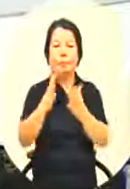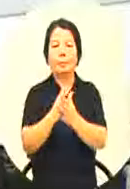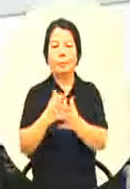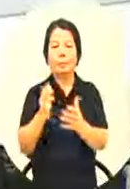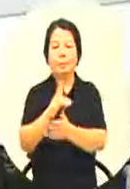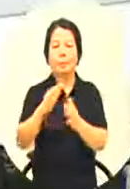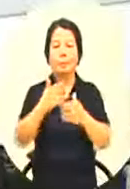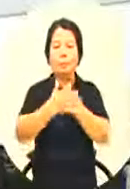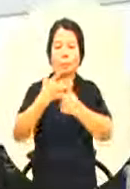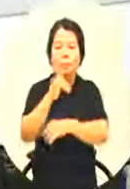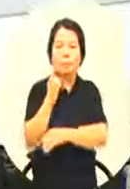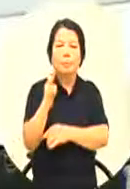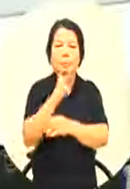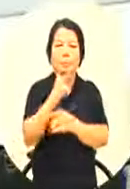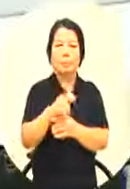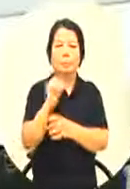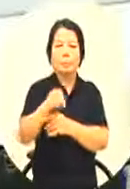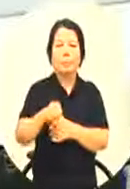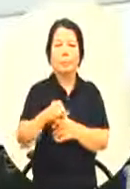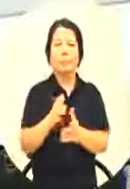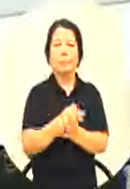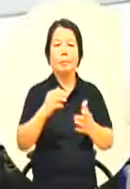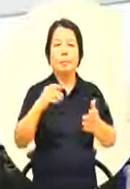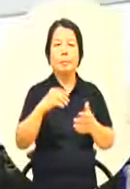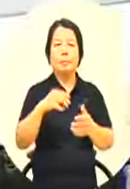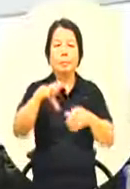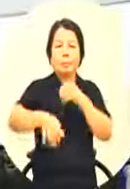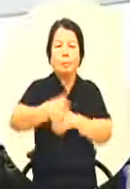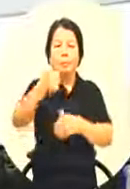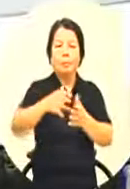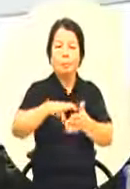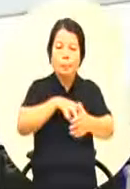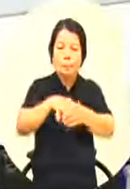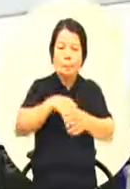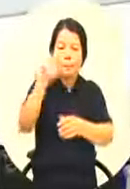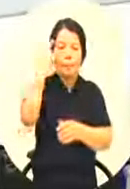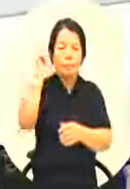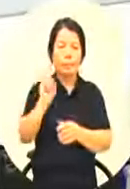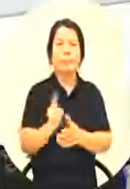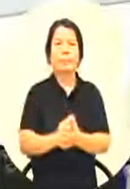我想请问一下局长这个内容是什么